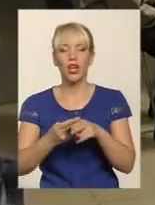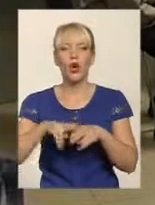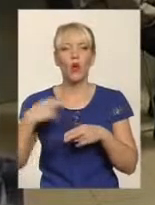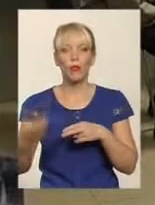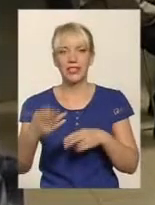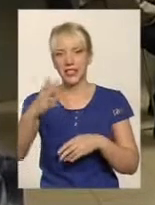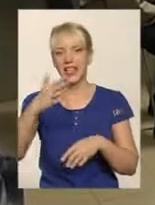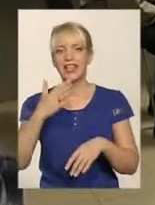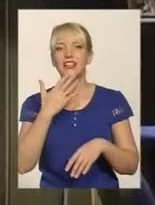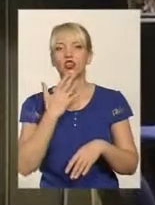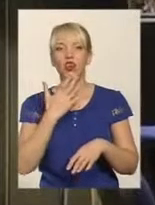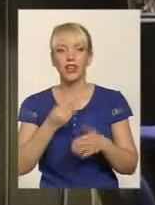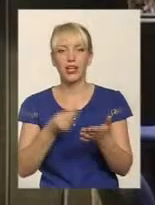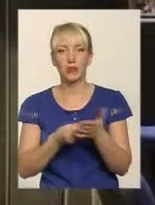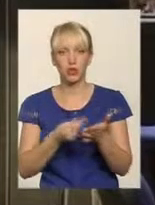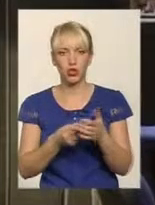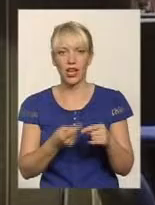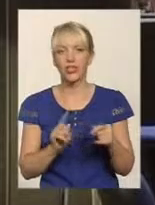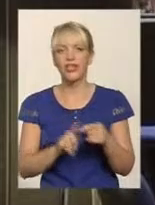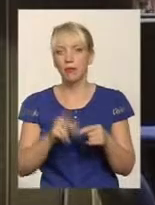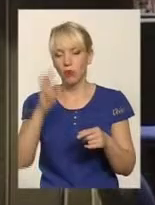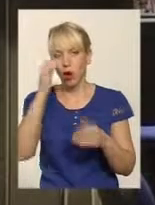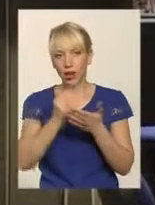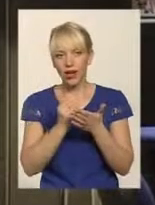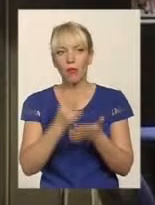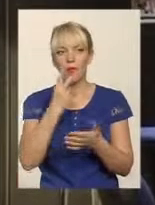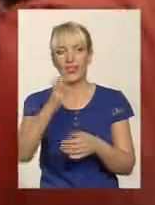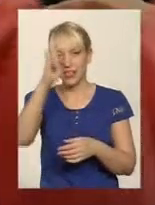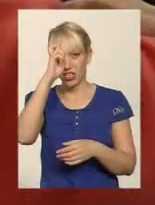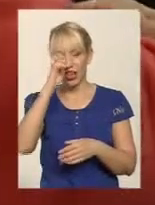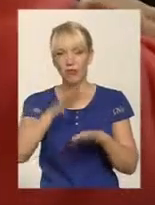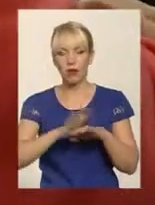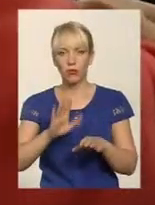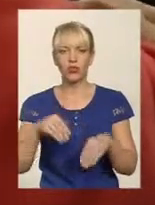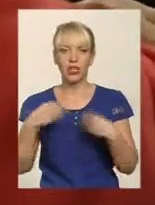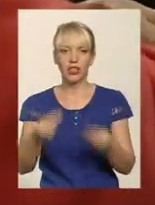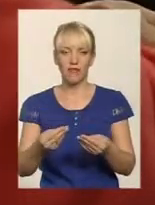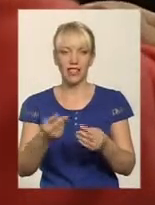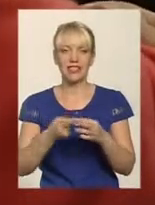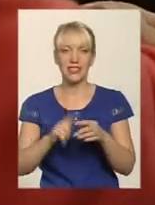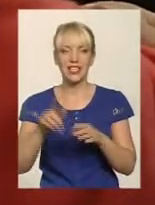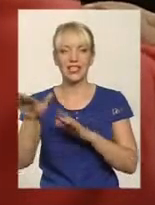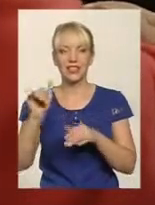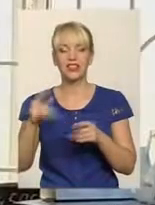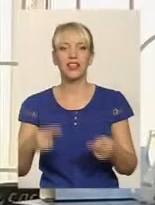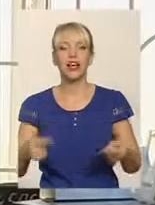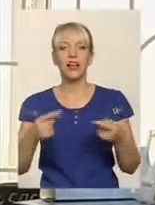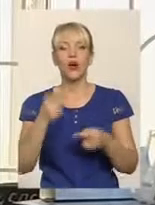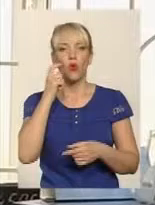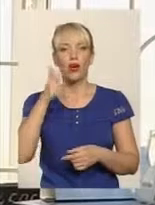національної скарбниці. Програма передбачає, що три державні банки надаватимуть цільові кредити на певних умовах. Зокрема,